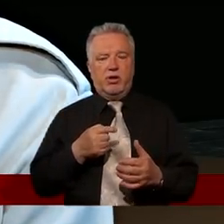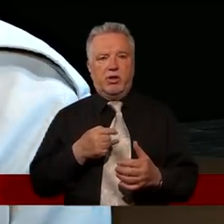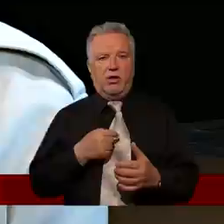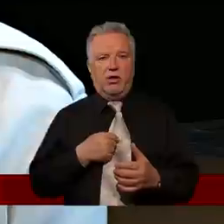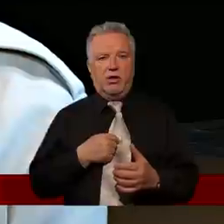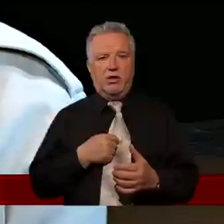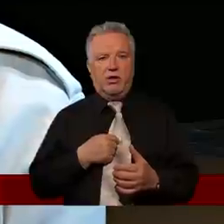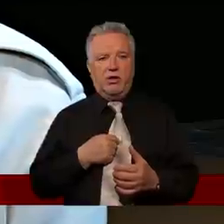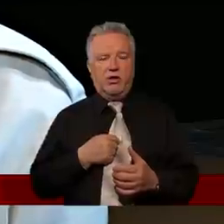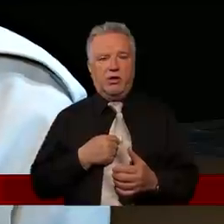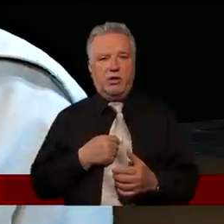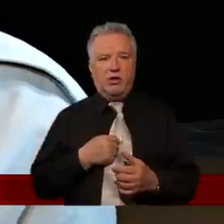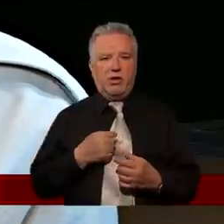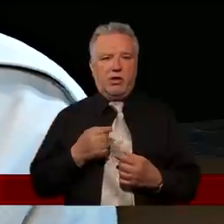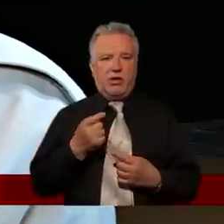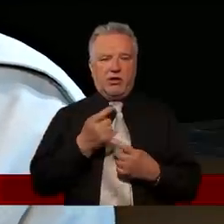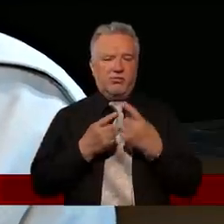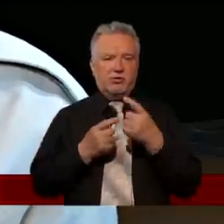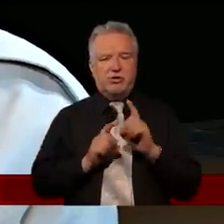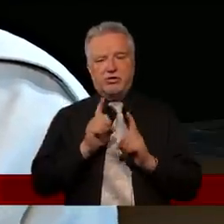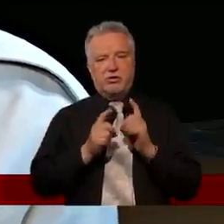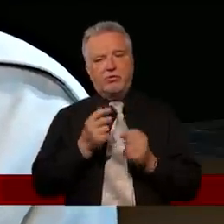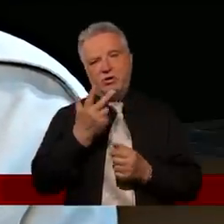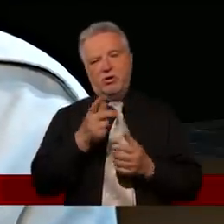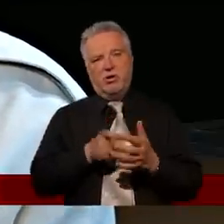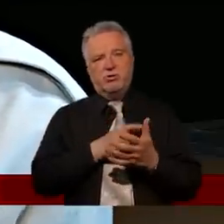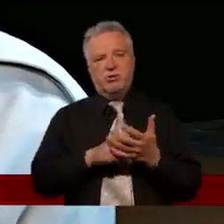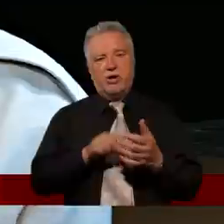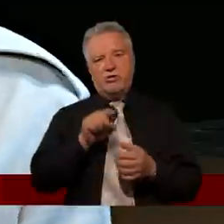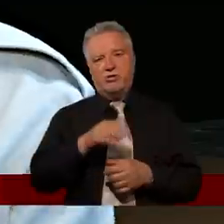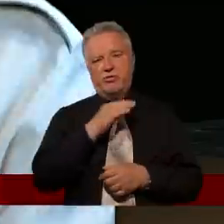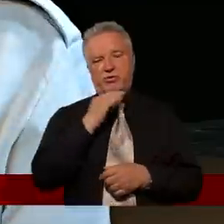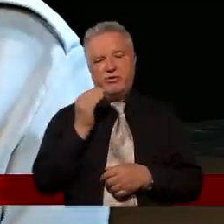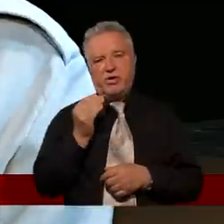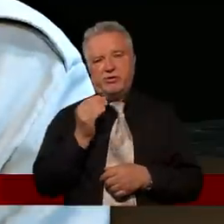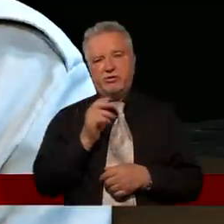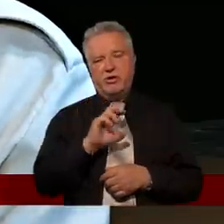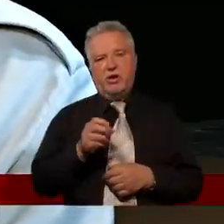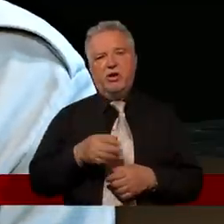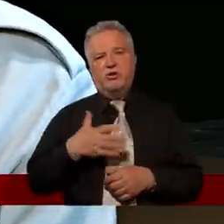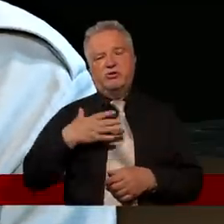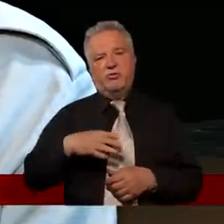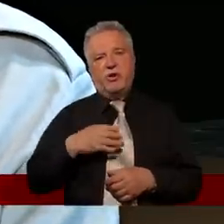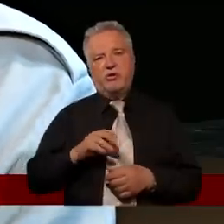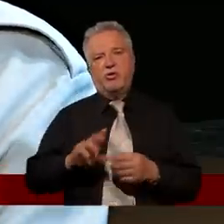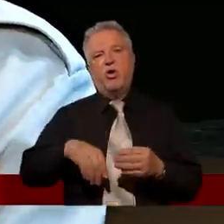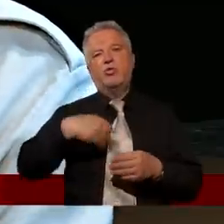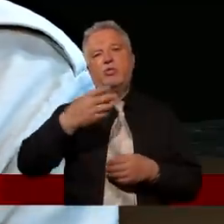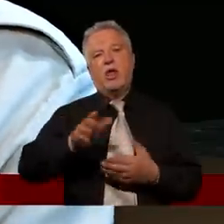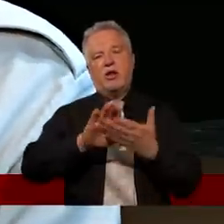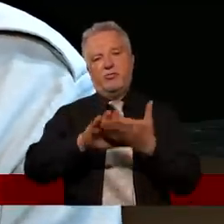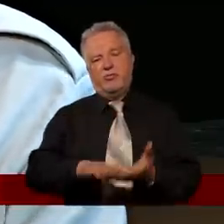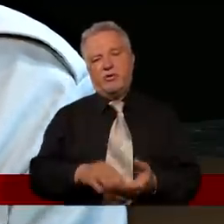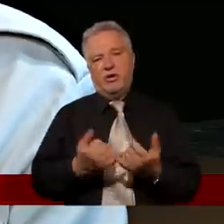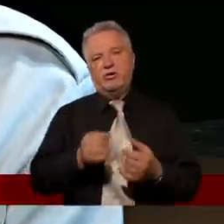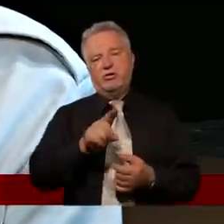Zazwyczaj ja nieraz sobie myślę trzy razy, no już chyba zmądrzeję. I dalej się zastanawiam, czy jest sens przebaczania, wybaczania, jeżeli nadal